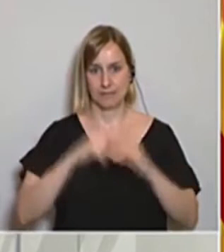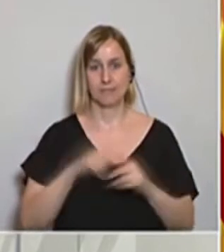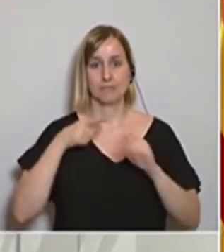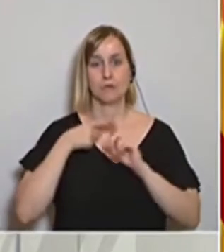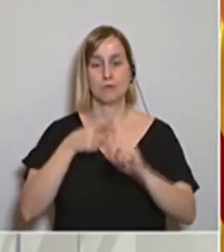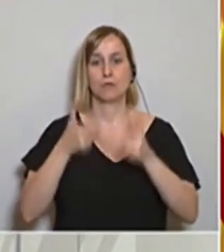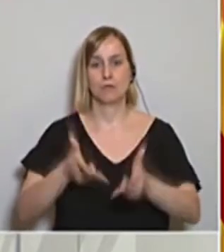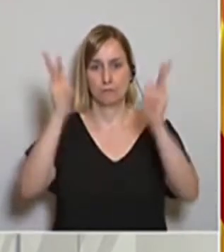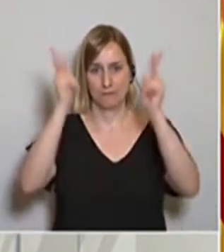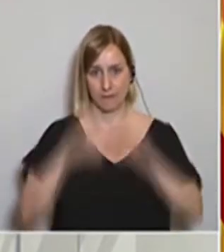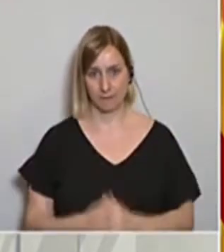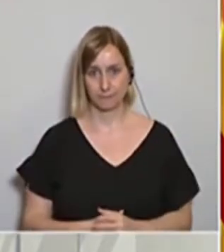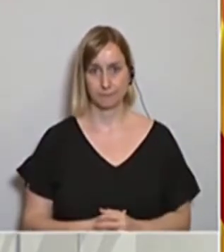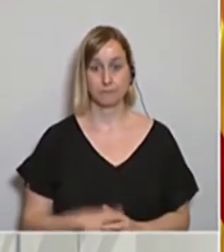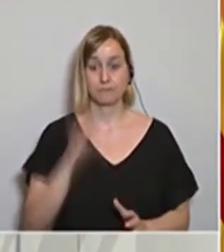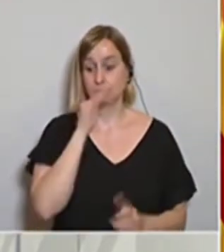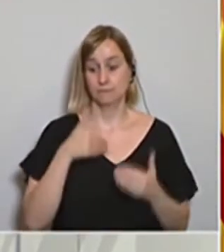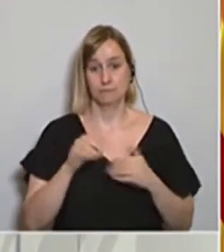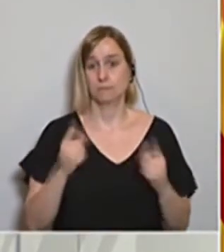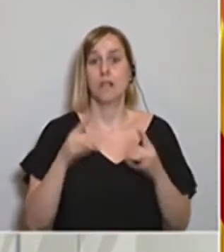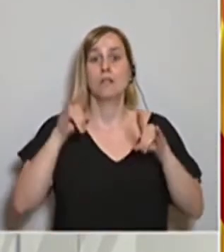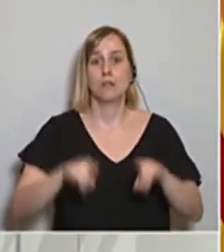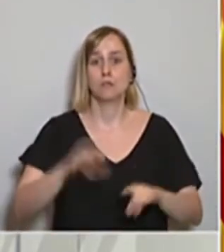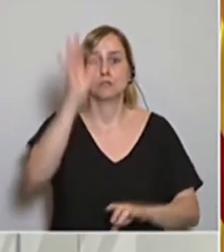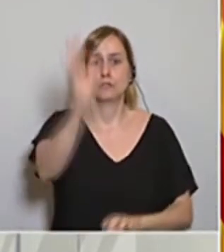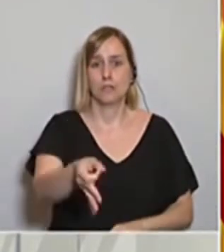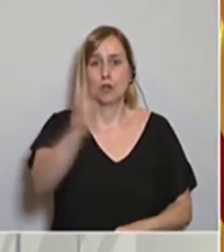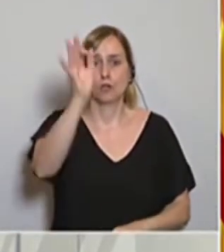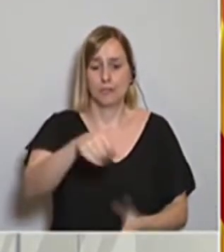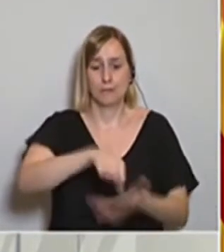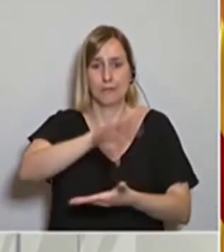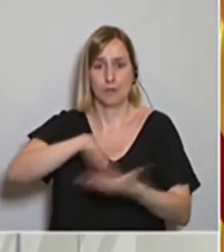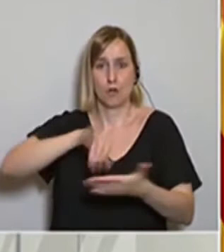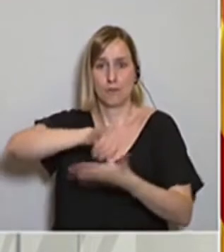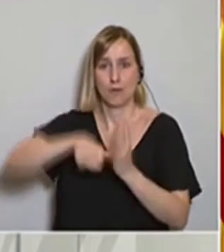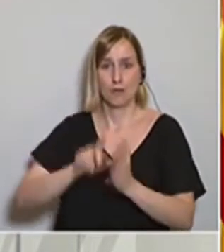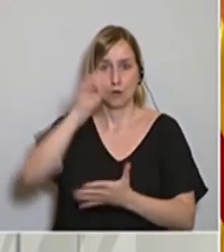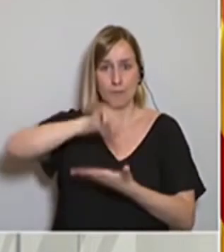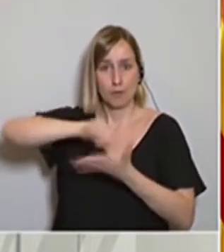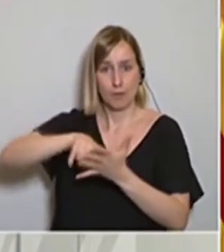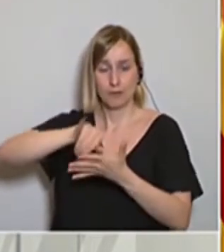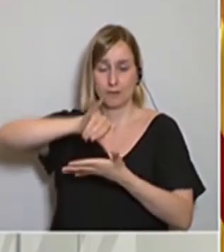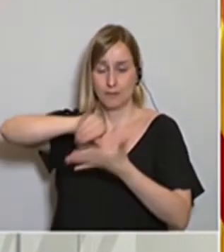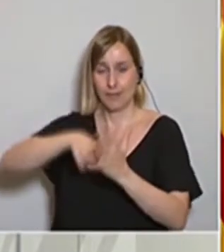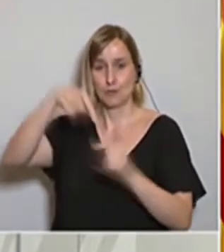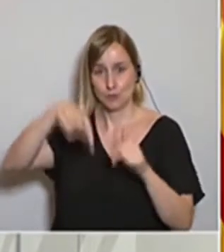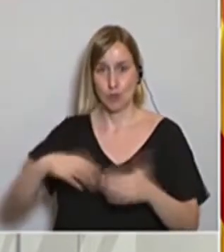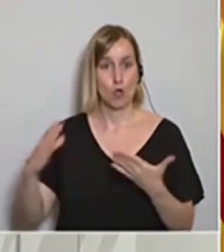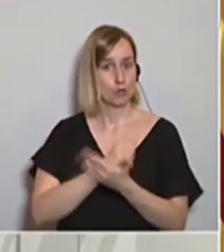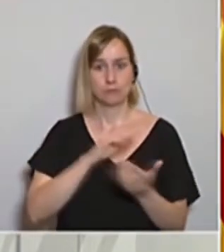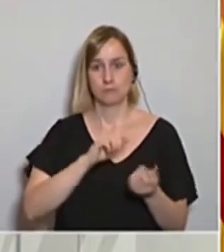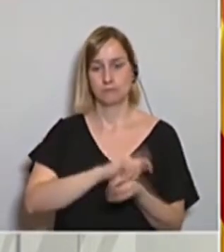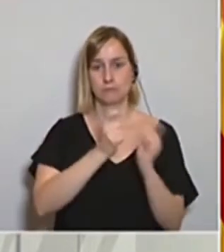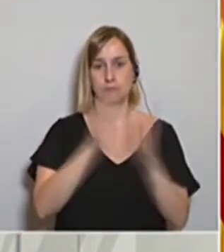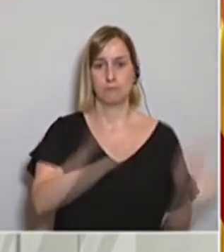desconfinament. De moment el que tenim és que dilluns, sí o sí, entre Barcelona, Metropolitana Nord, Metropolitana Sud, a la fase 1,